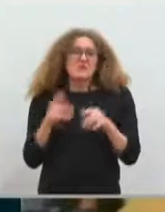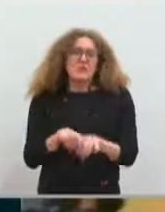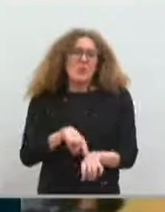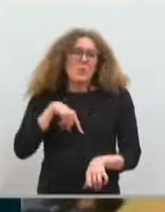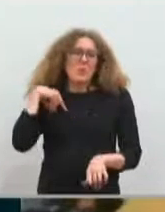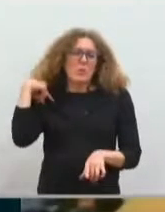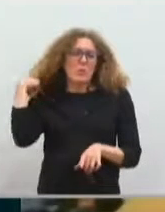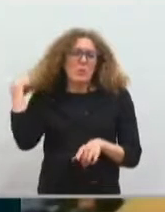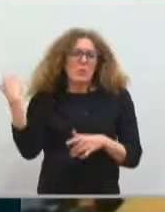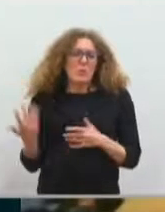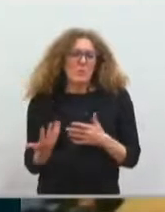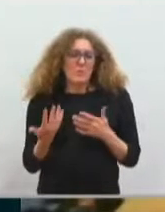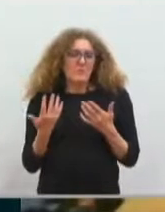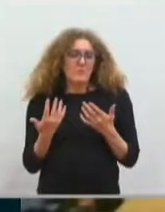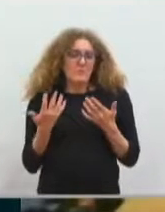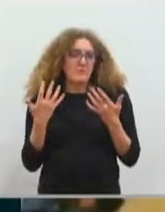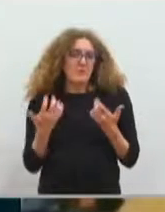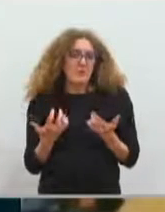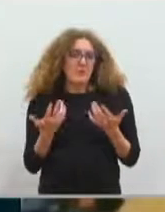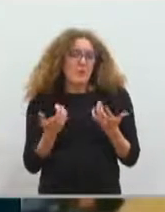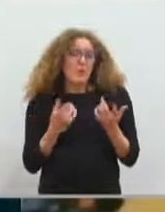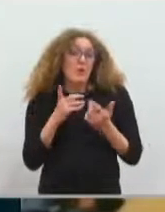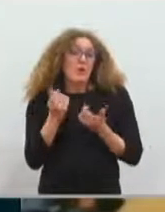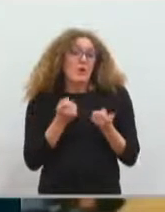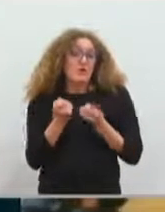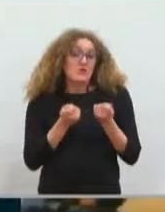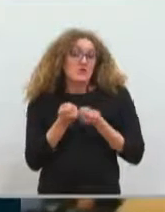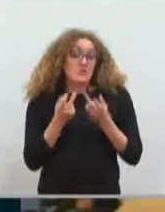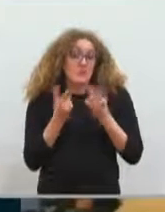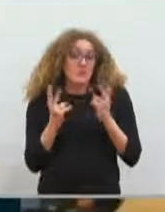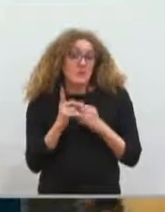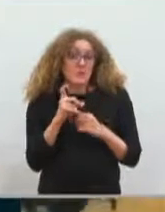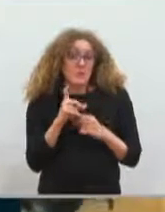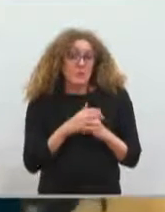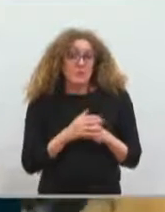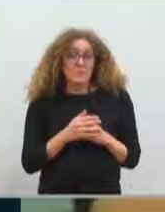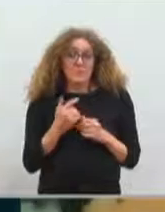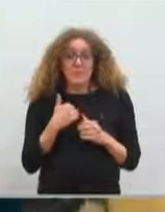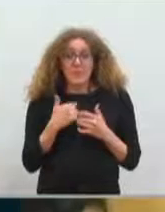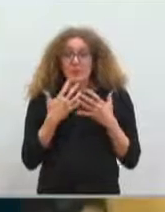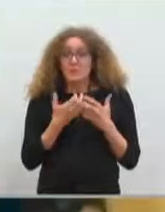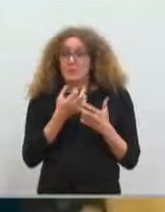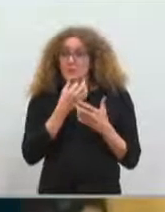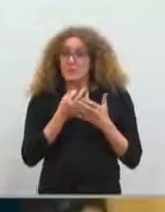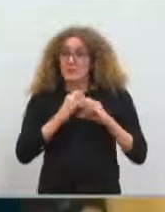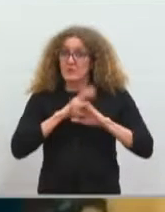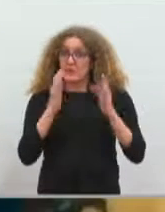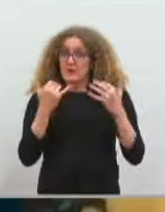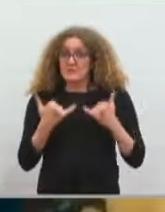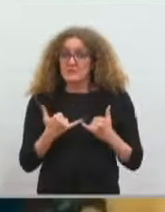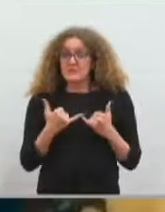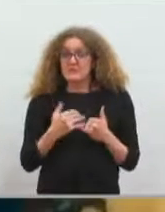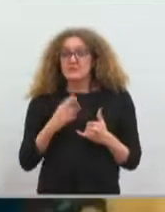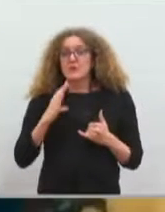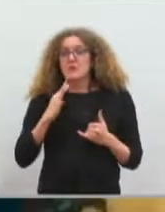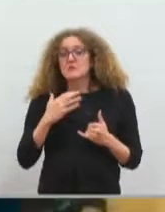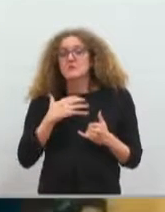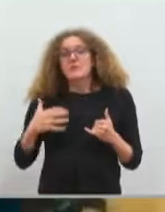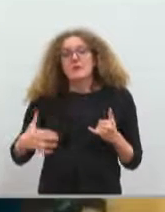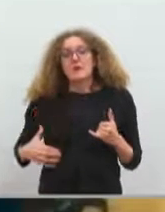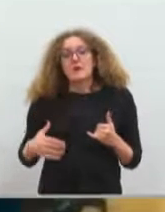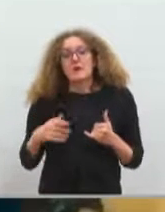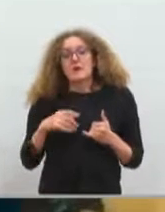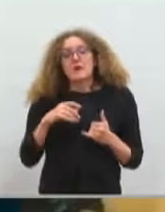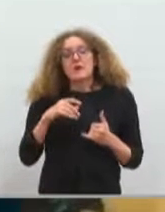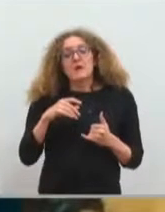engagée dans cette démarche d'une régie publique de l'eau. Je voudrais le rappeler ici solennellement. Mon prédécesseur, Pierre Morel, avait été